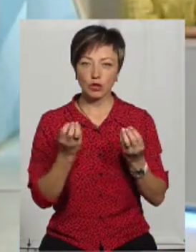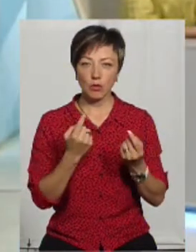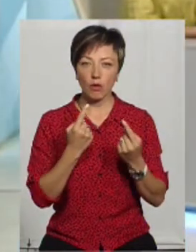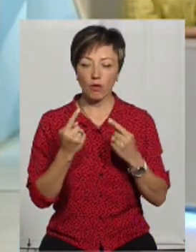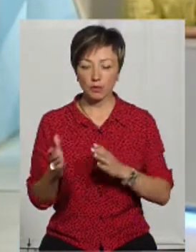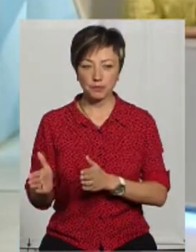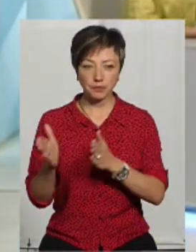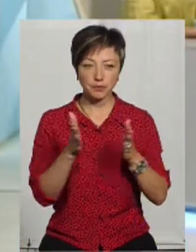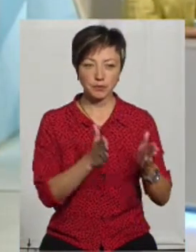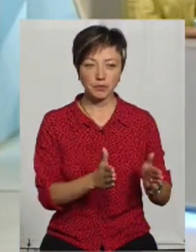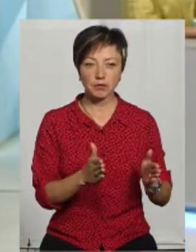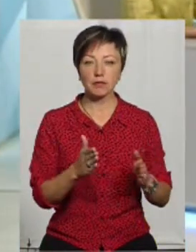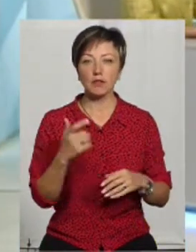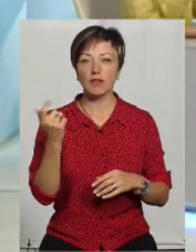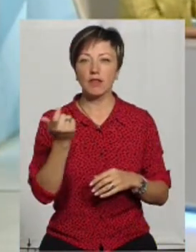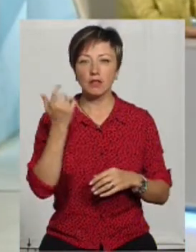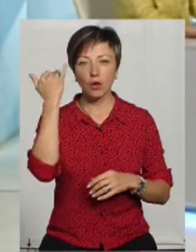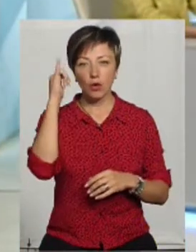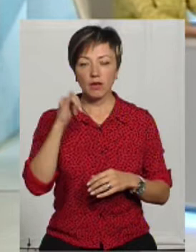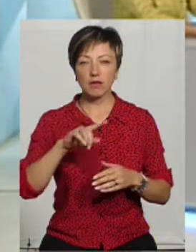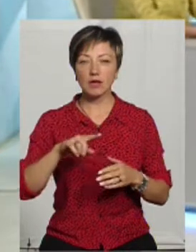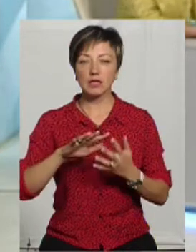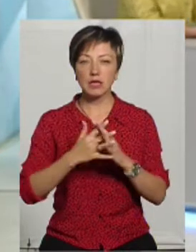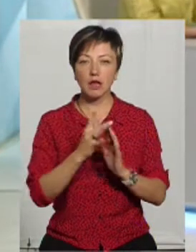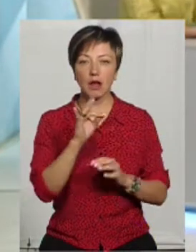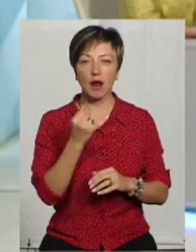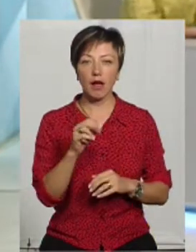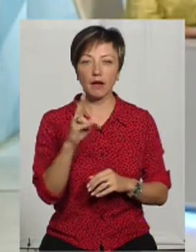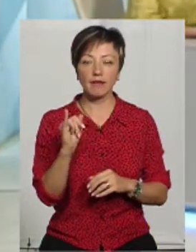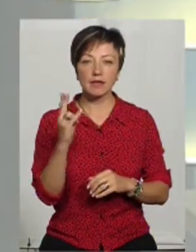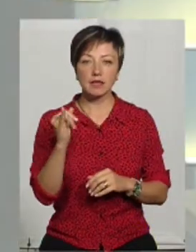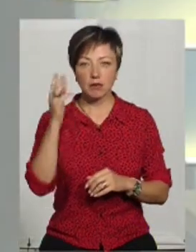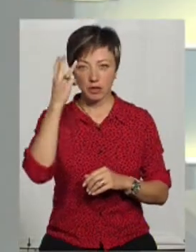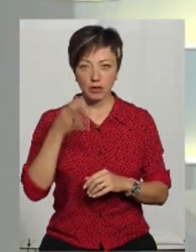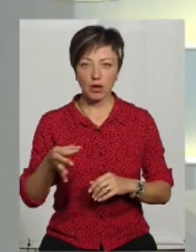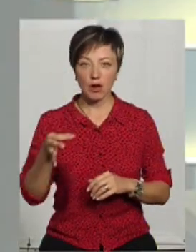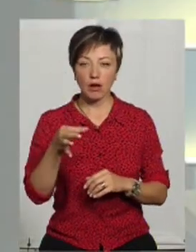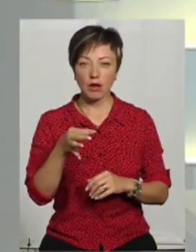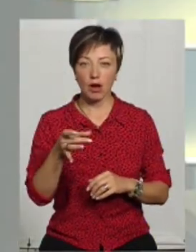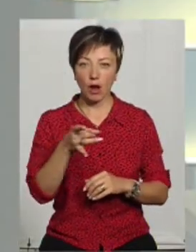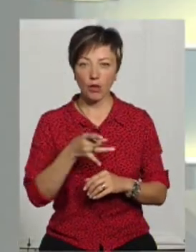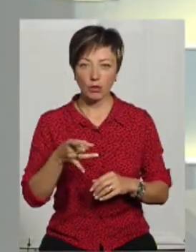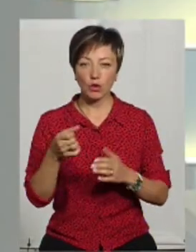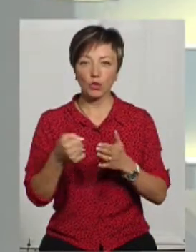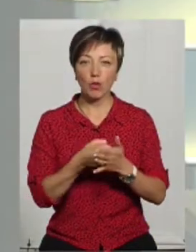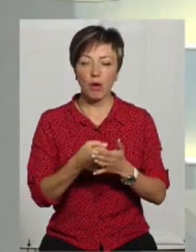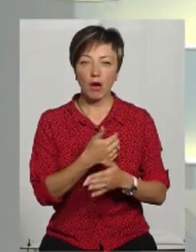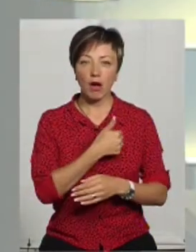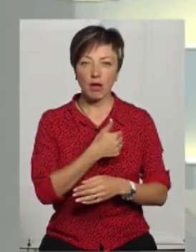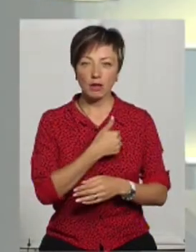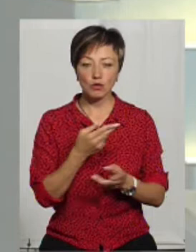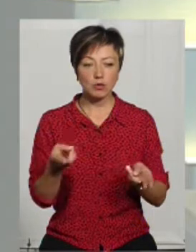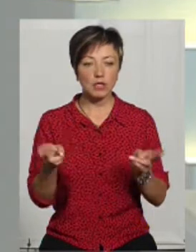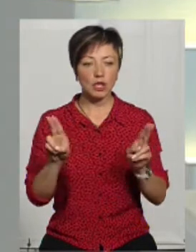Власники корів із Райковиць Хмельницького району під своєю гвардійською сільрадою домагалися того, щоб